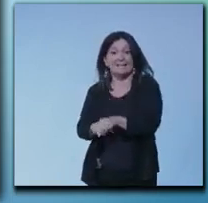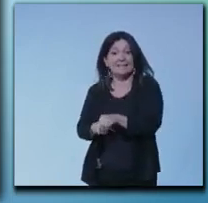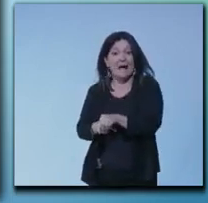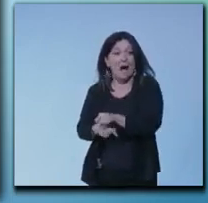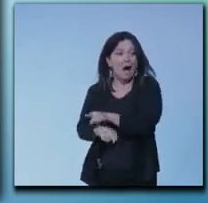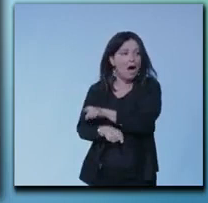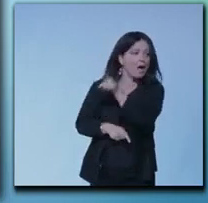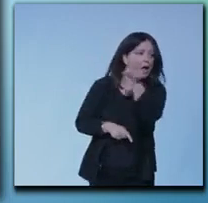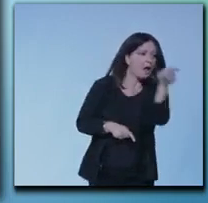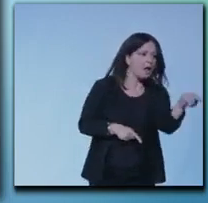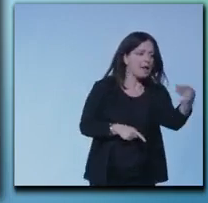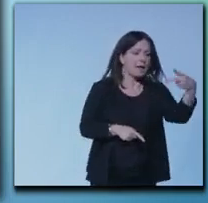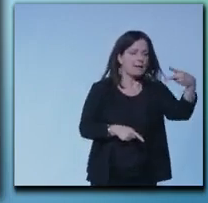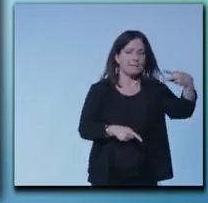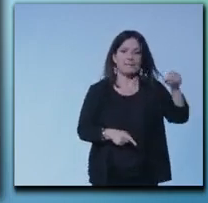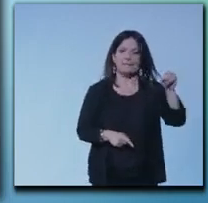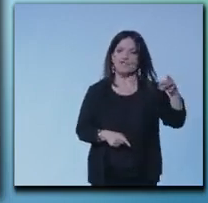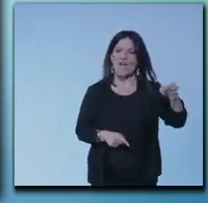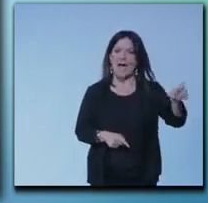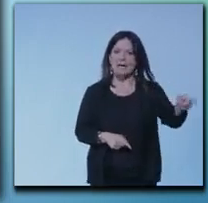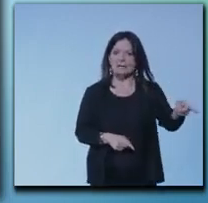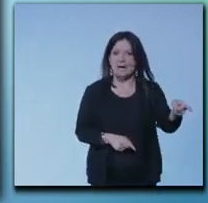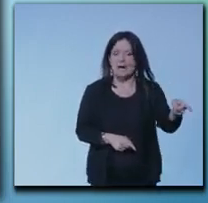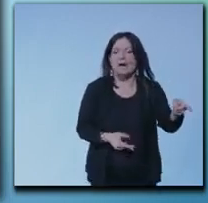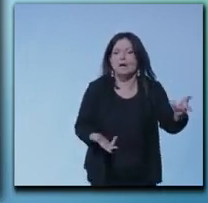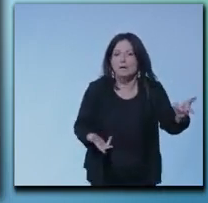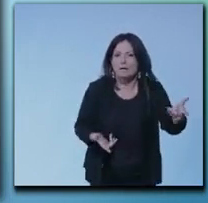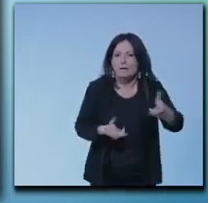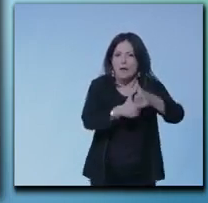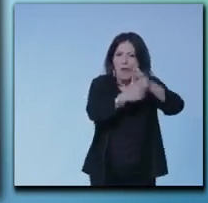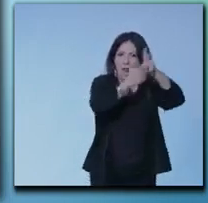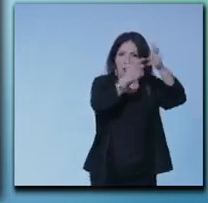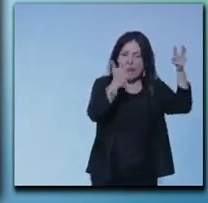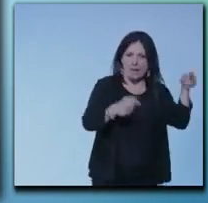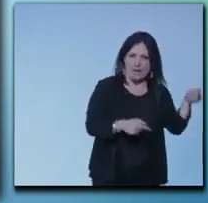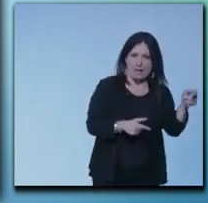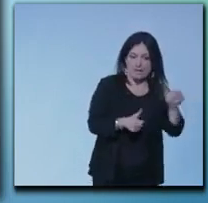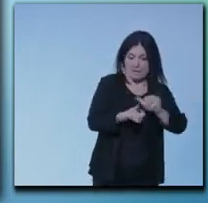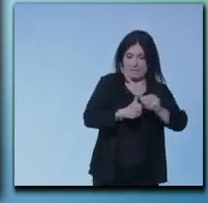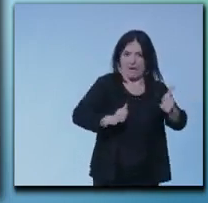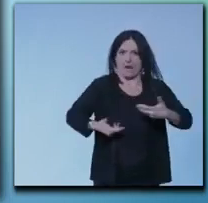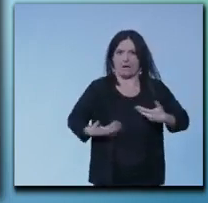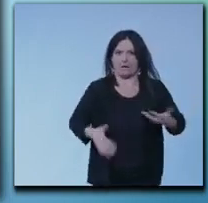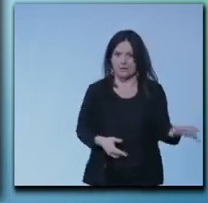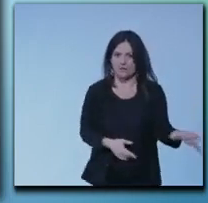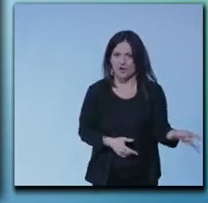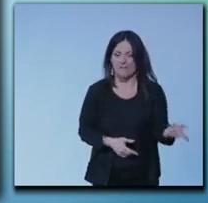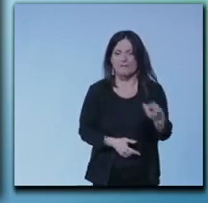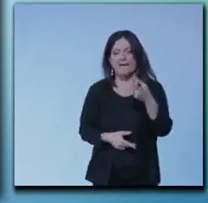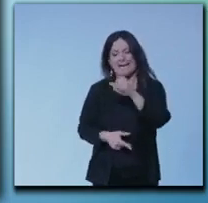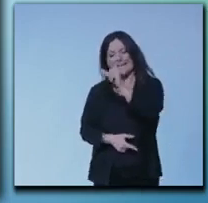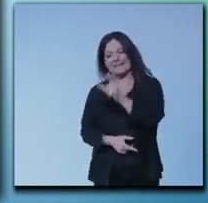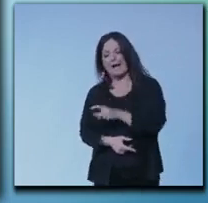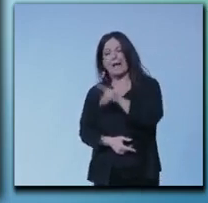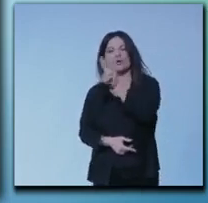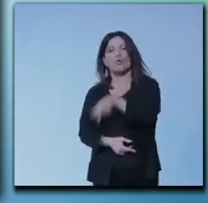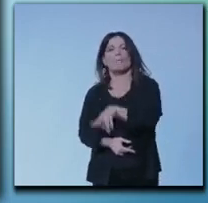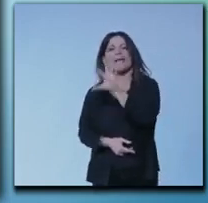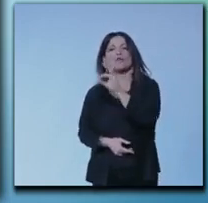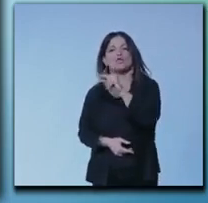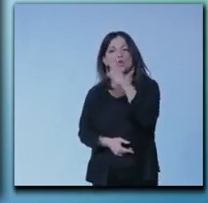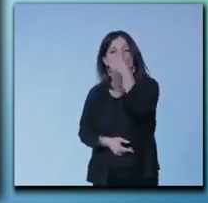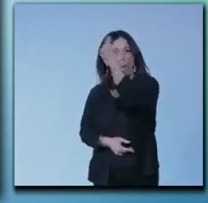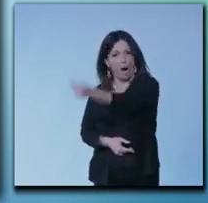calcio però ovviamente anche le dimensioni numeriche fanno la differenza Italia 2050 in